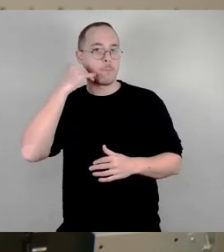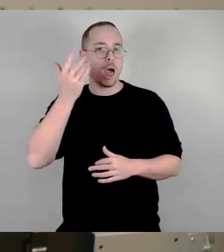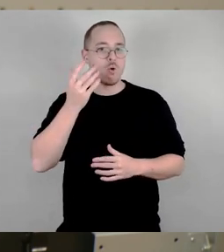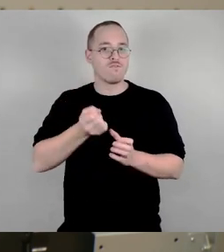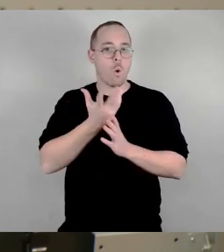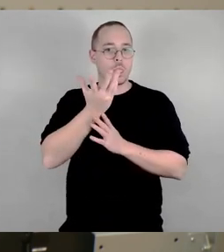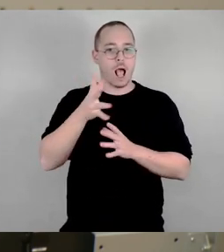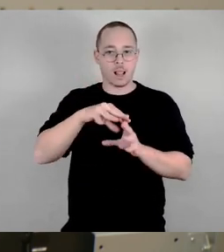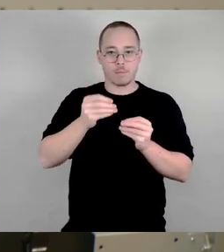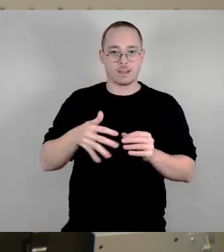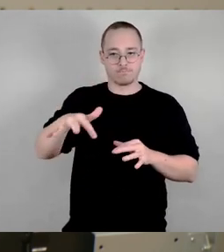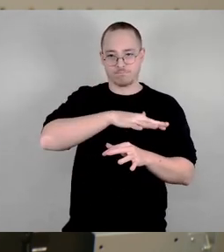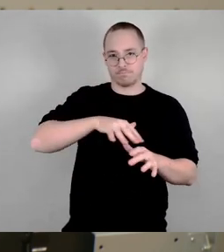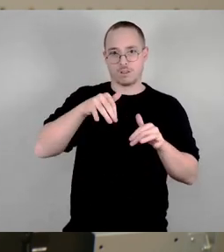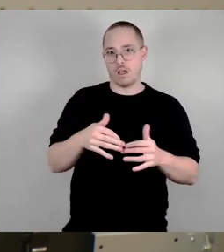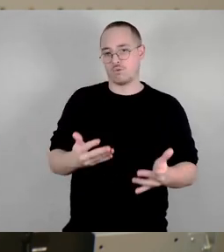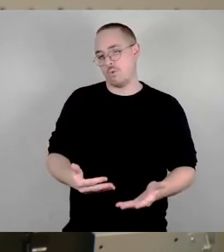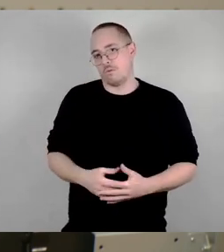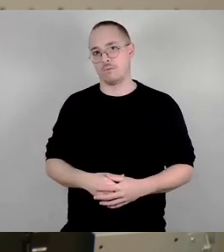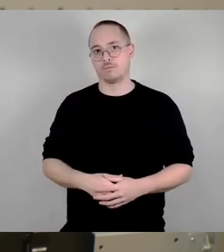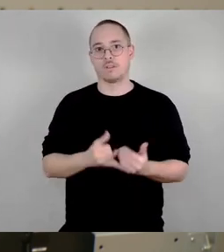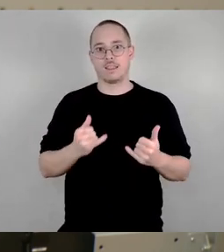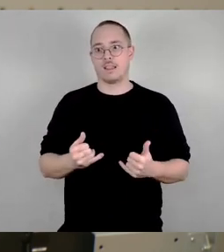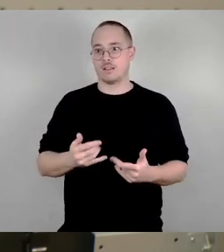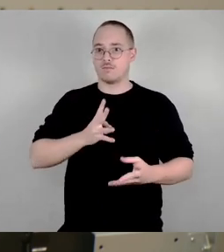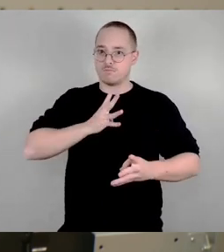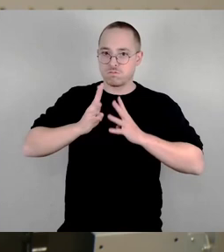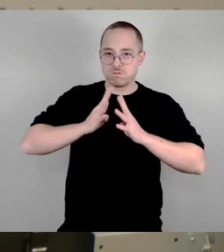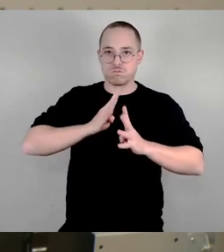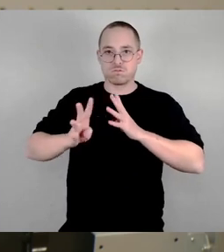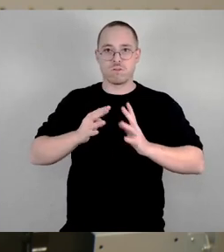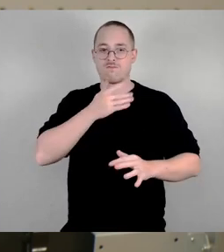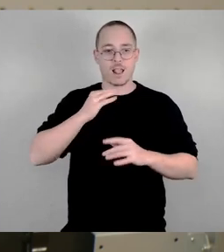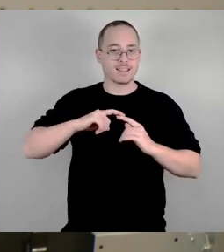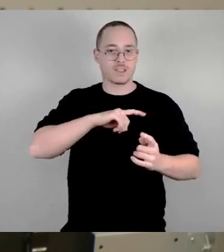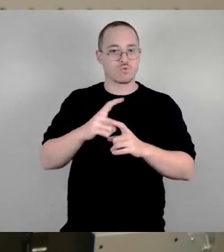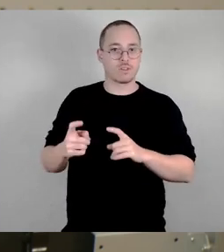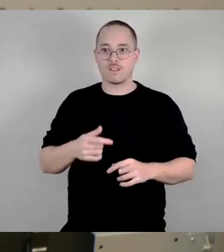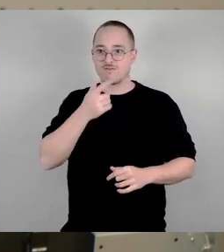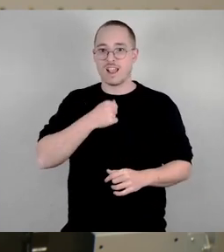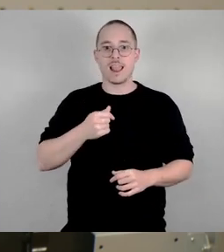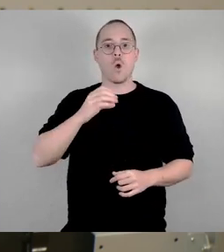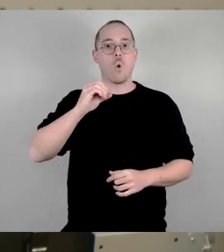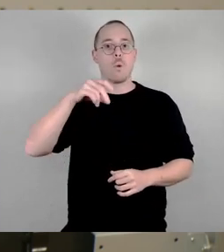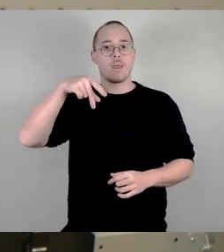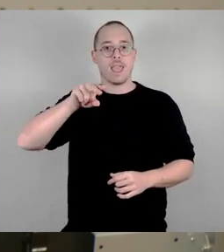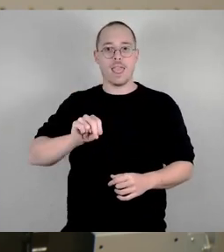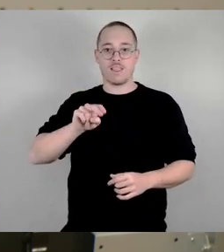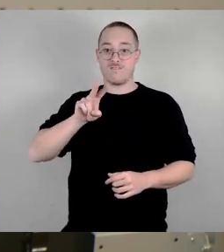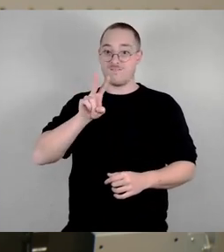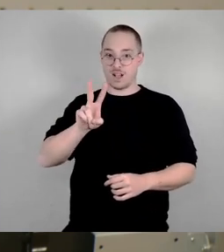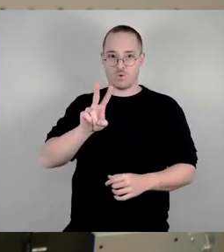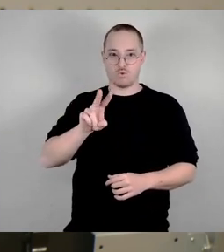reden, wie wir ÖPNV beschleunigen wollen, was wir für Kraftanstrengungen unserer Stadt unternehmen, um eine Minute Fahrzeit einzusparen, was wir für Veränderungen